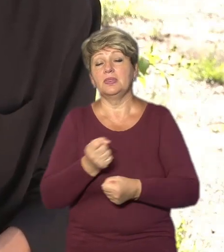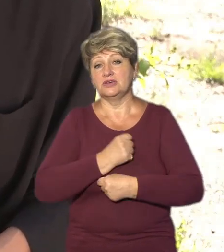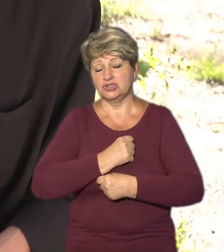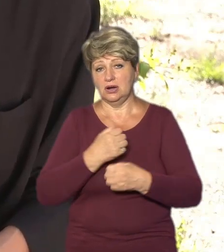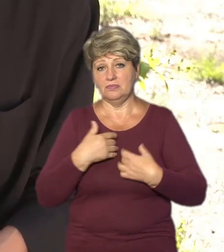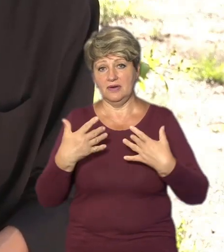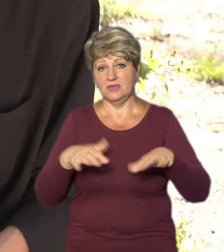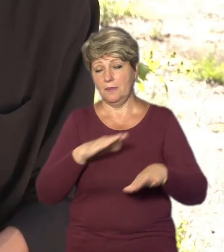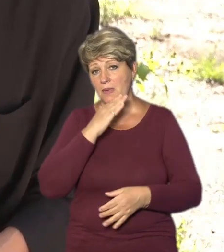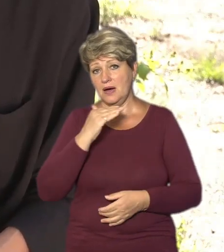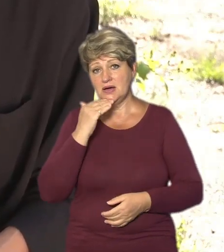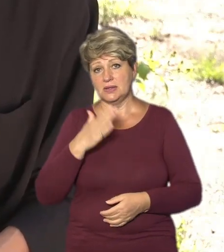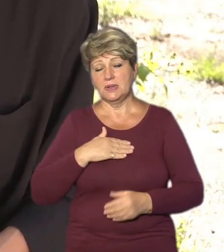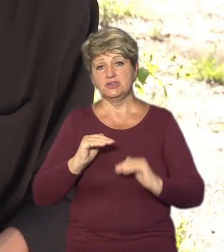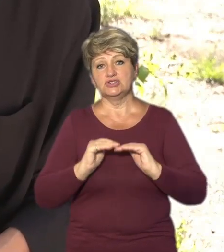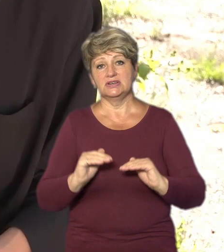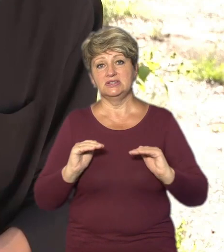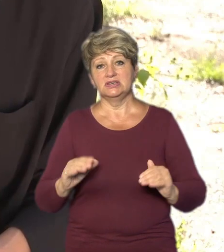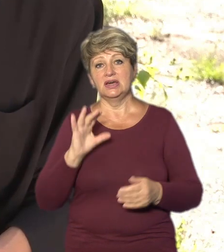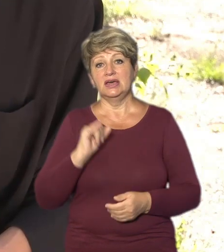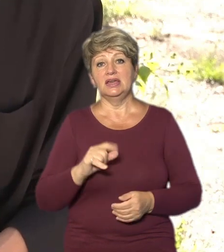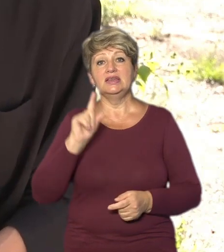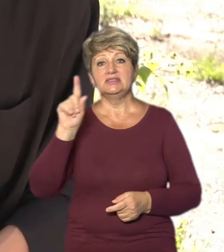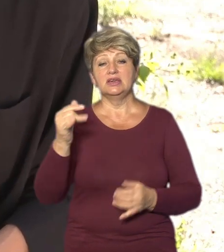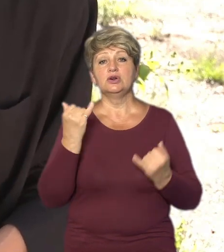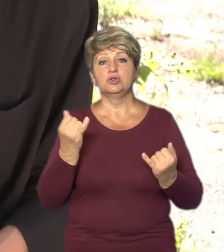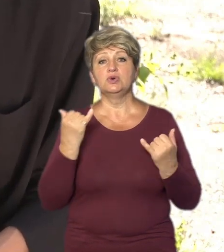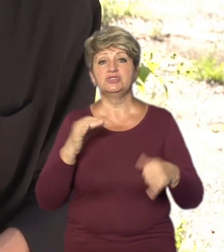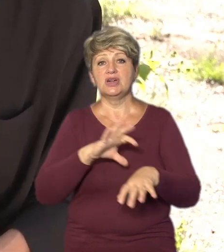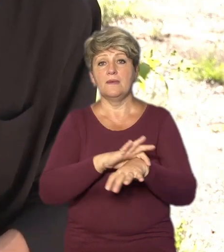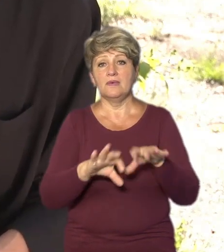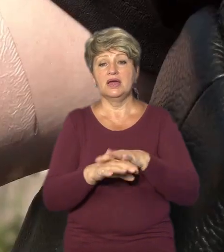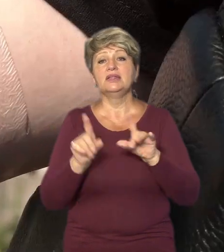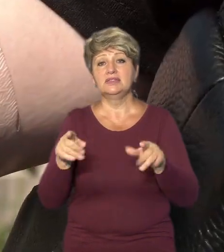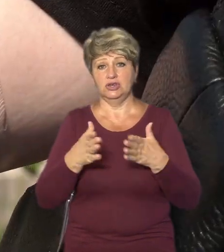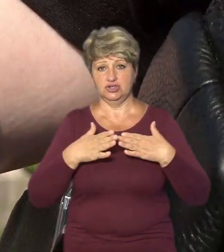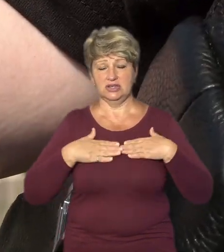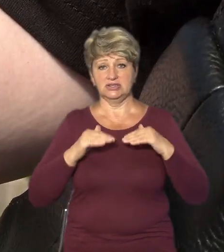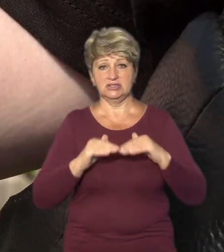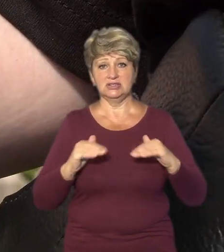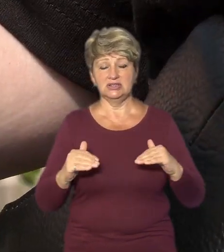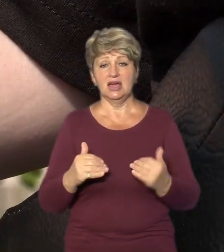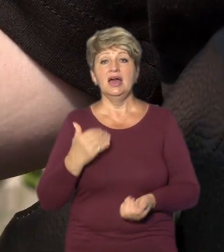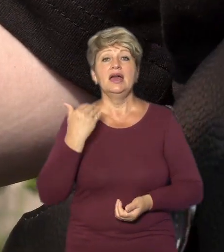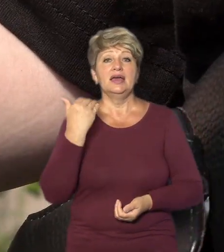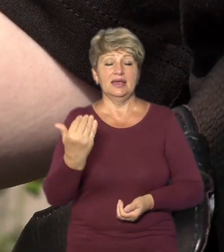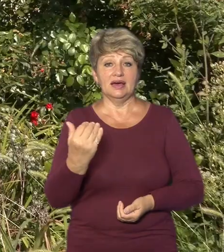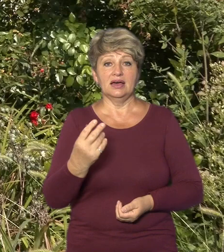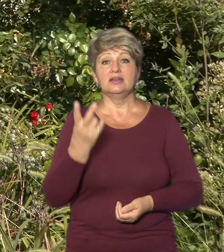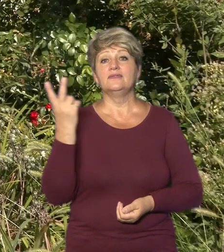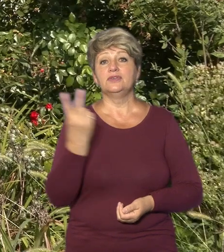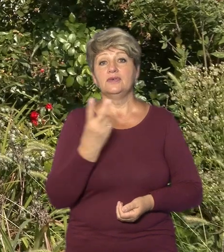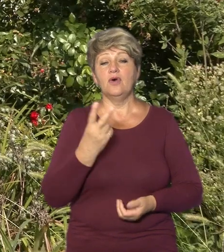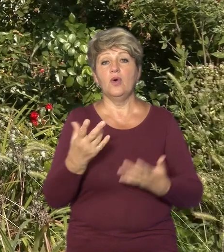втратили багато наших дітей. І ті діти, що зараз в полоні, вони теж наші діти. Їх двох матерів-азовців, Адамса та Арса,